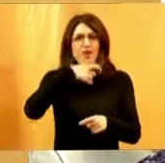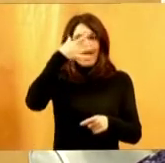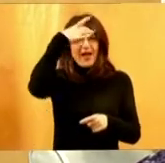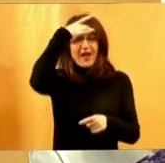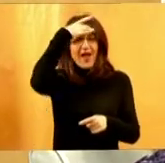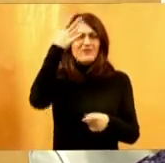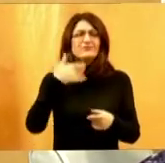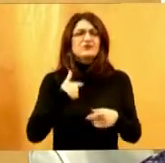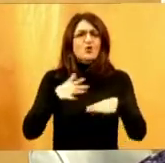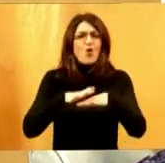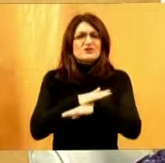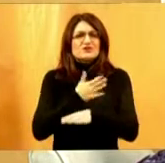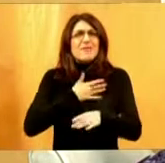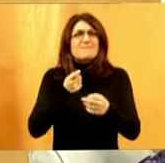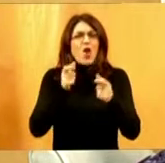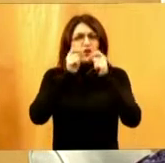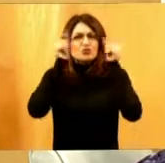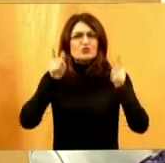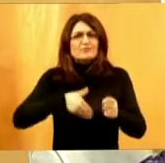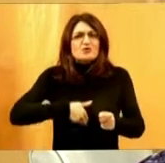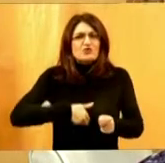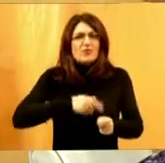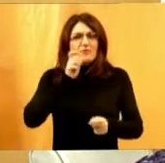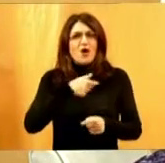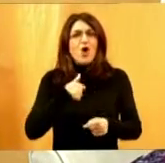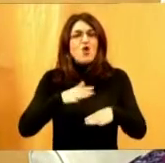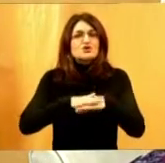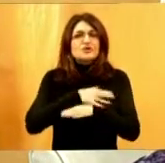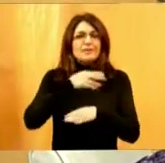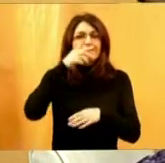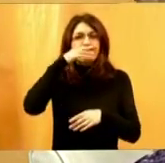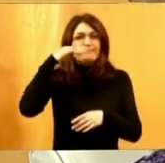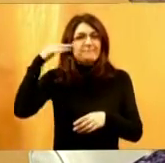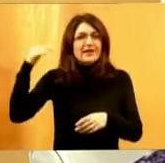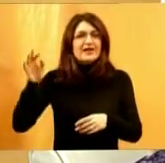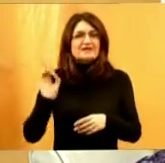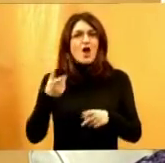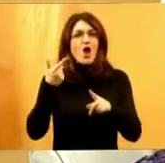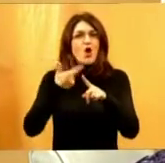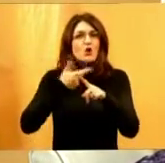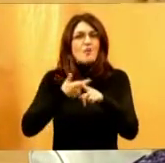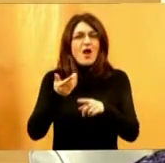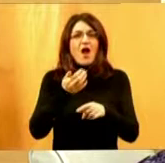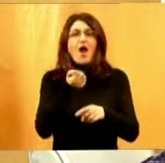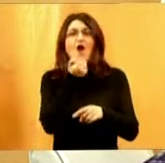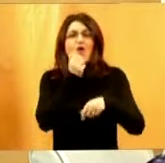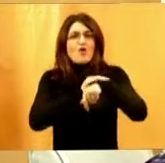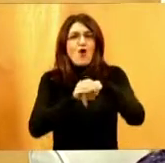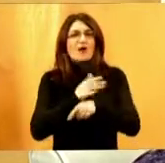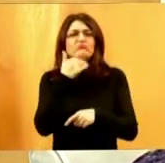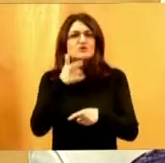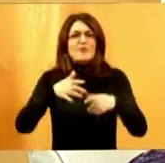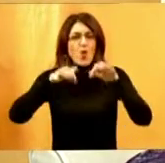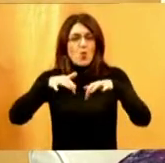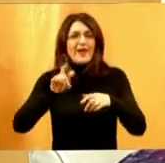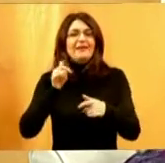ili kad sam svećala malo čudno napeto u želucu, uvijek sam osjetila miris krumpira s njegovom korom, bilo pečen, bilo kuhan. I